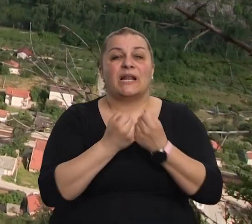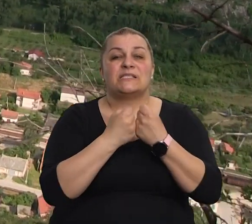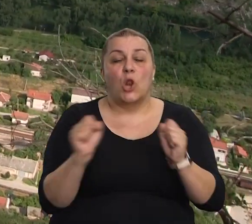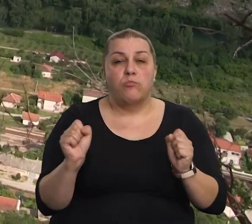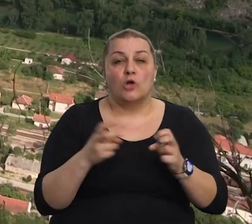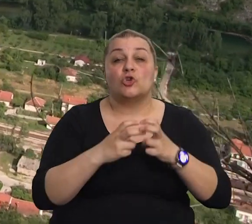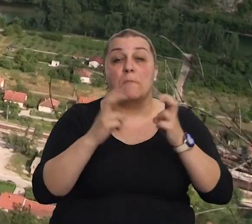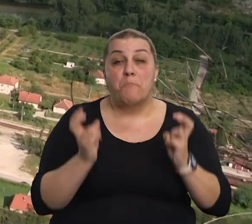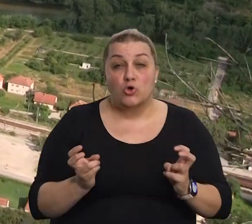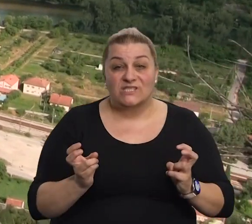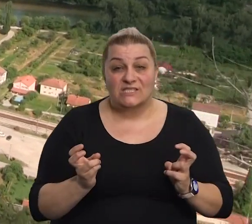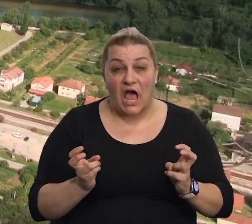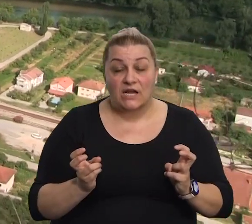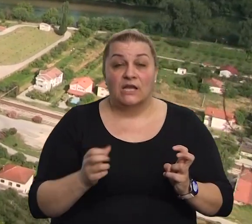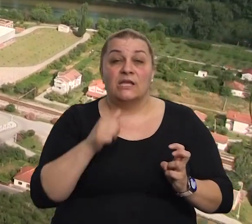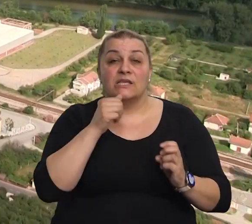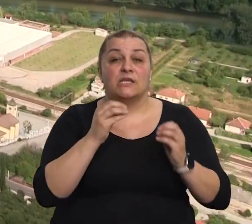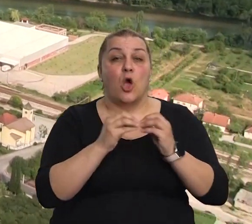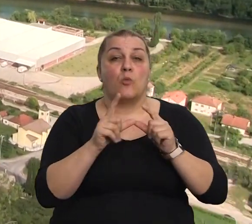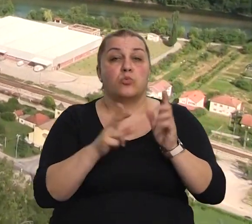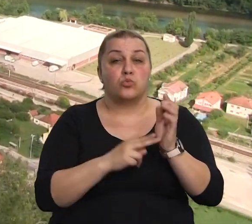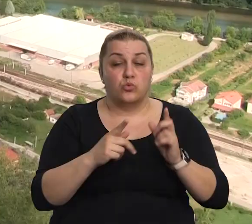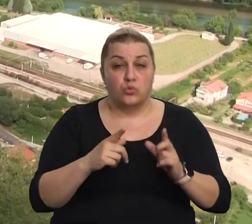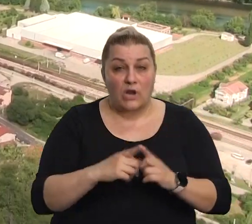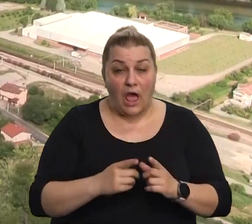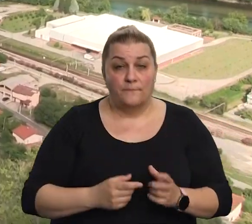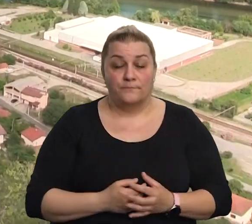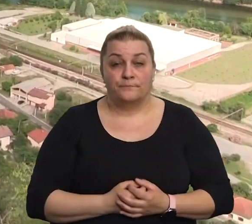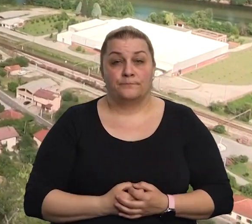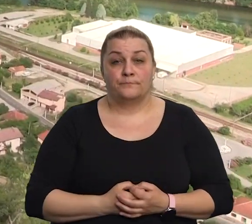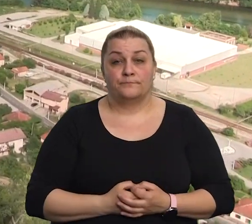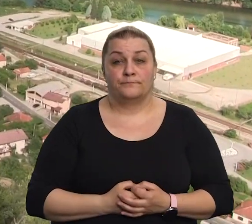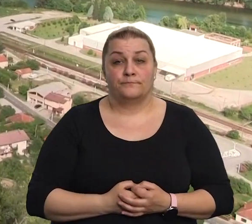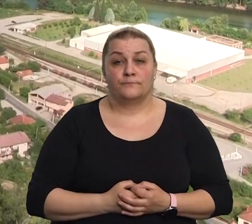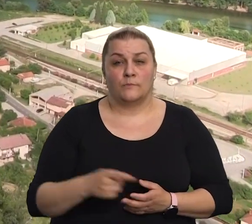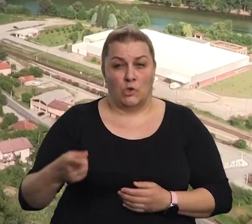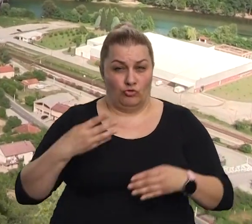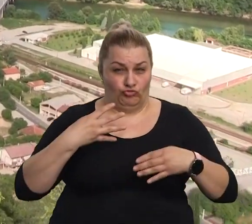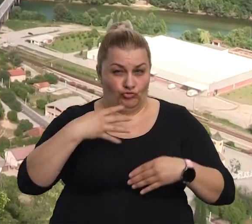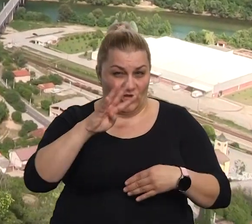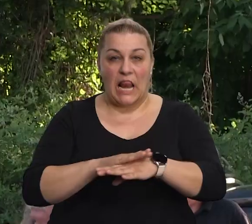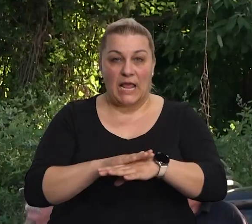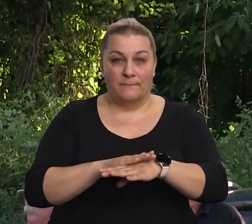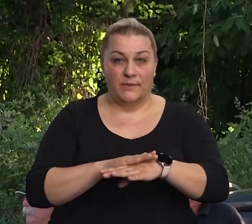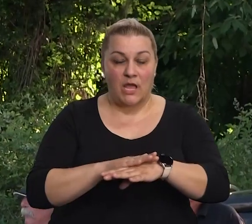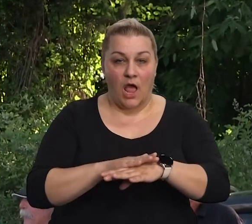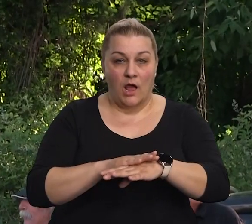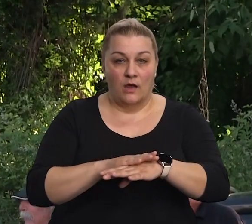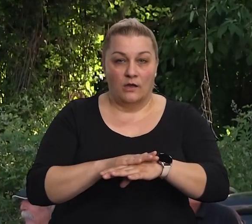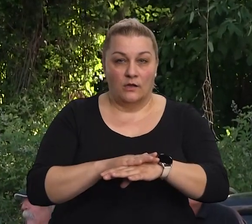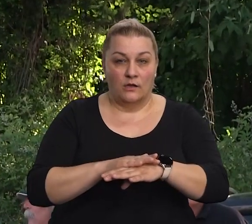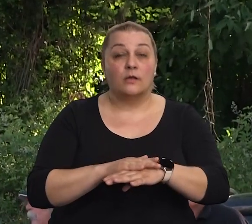i bune, gori, hodbine. 14. lipnja. To već je bilo